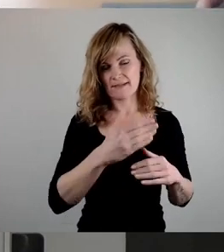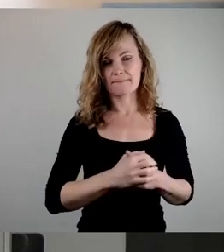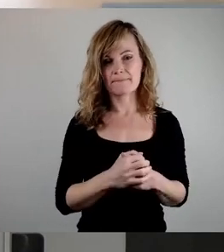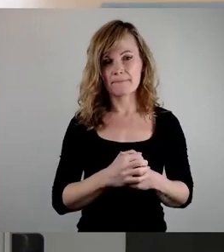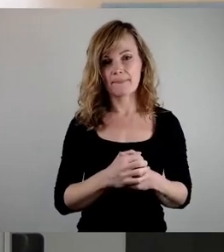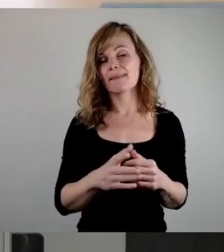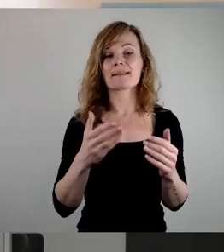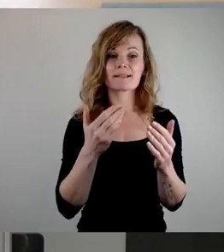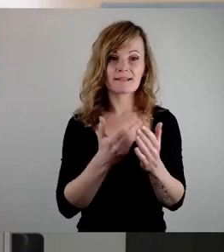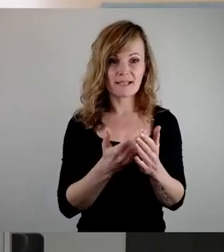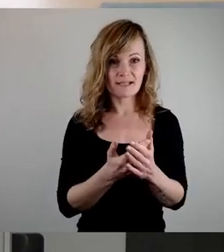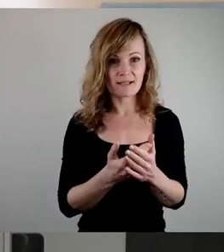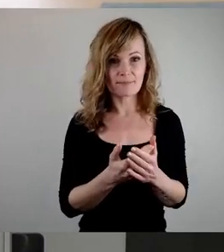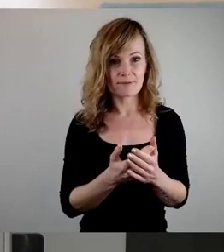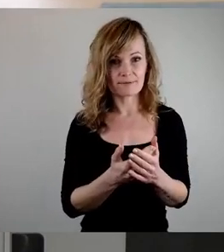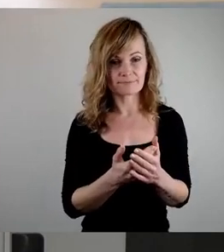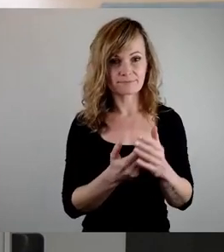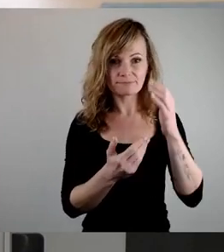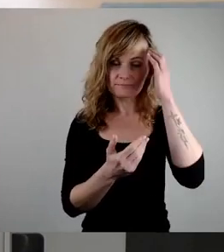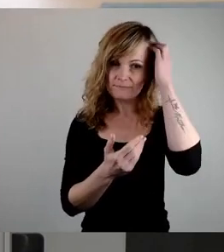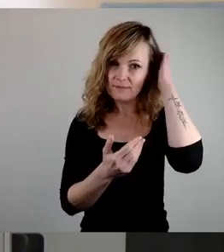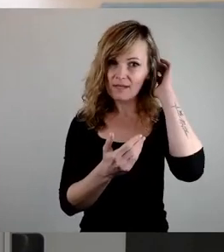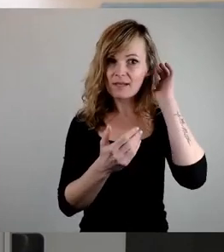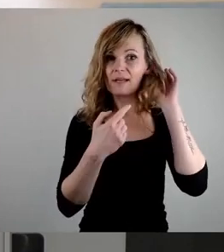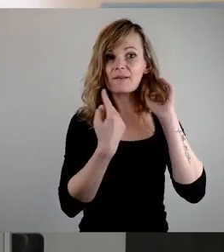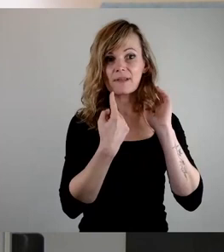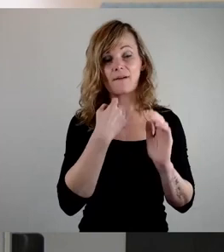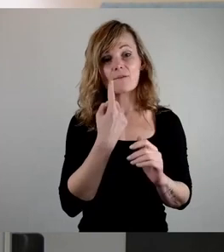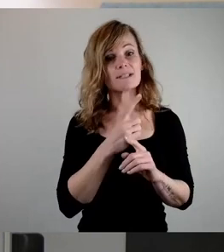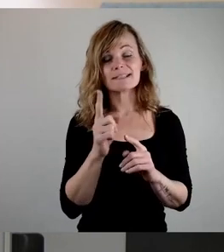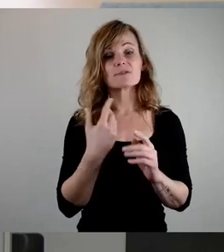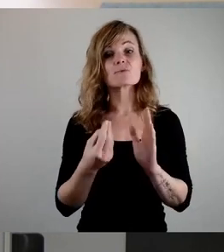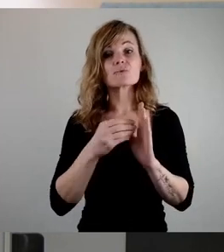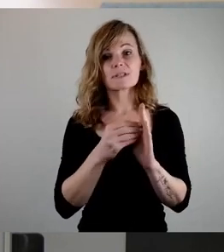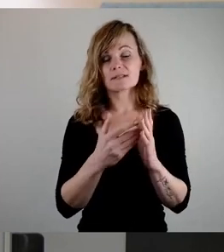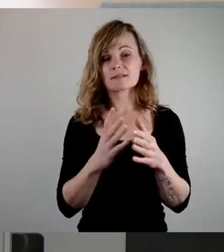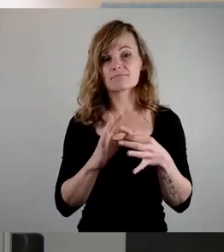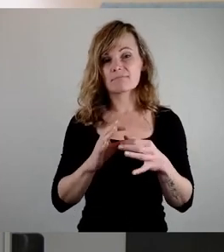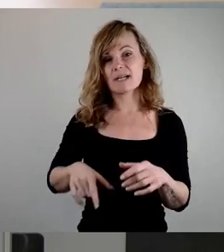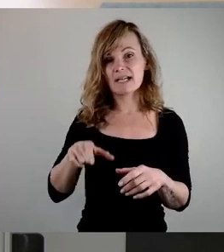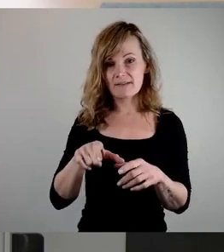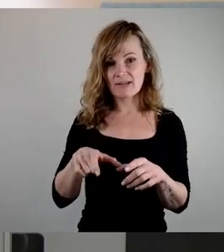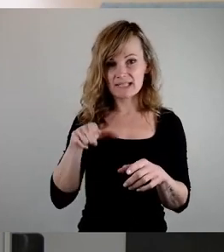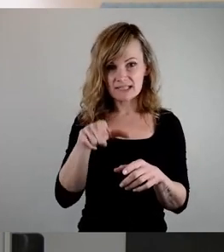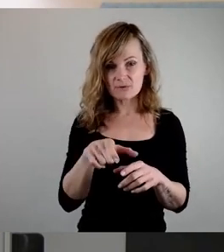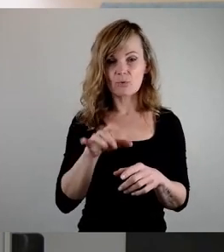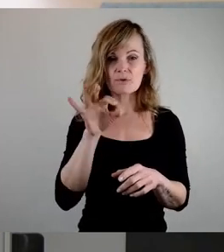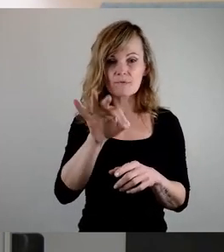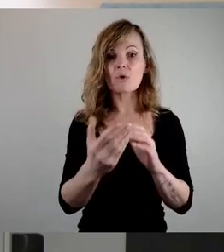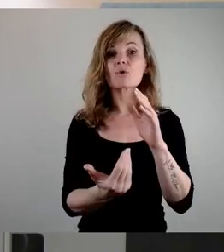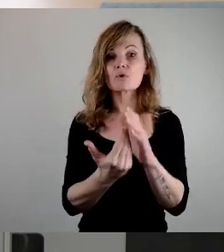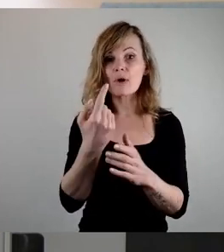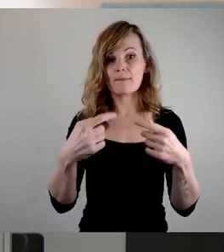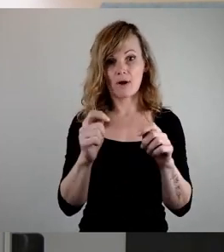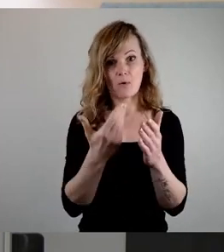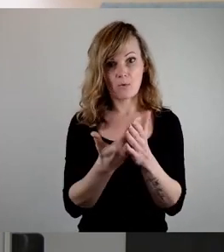keine zusätzlichen Investitionen für einen Neubau einer solchen Schule.